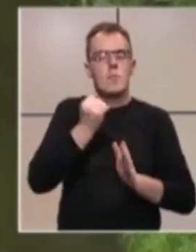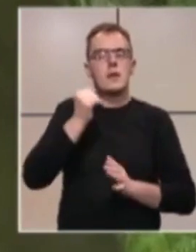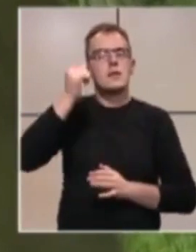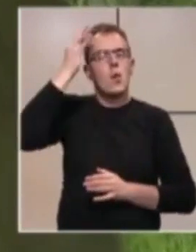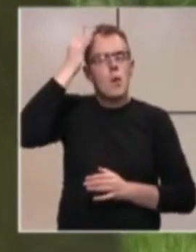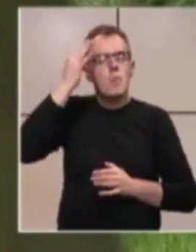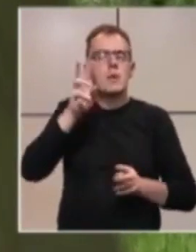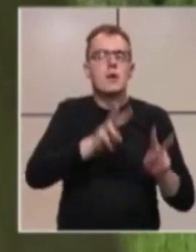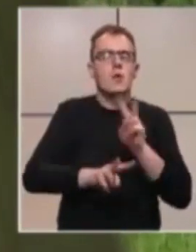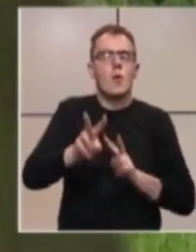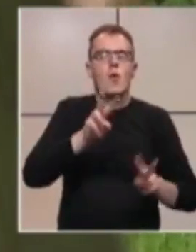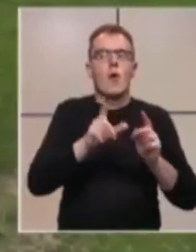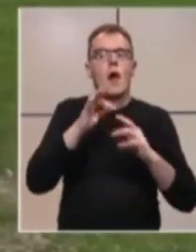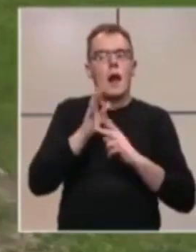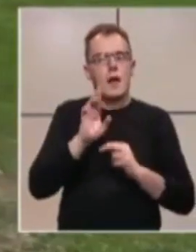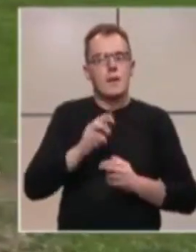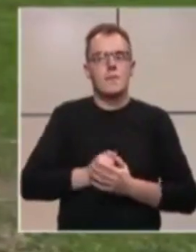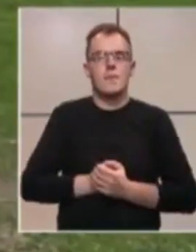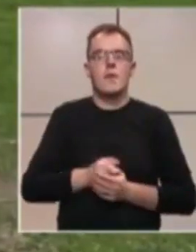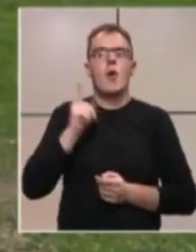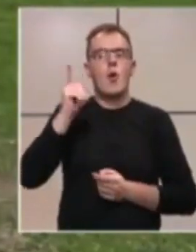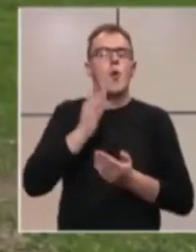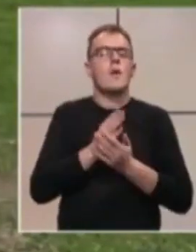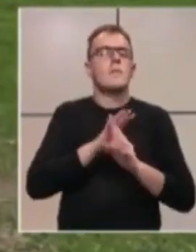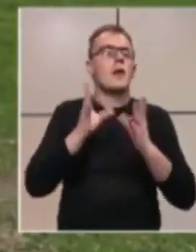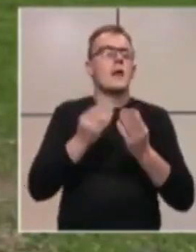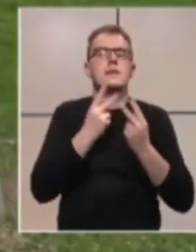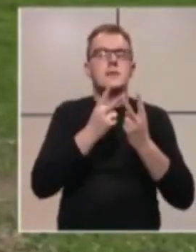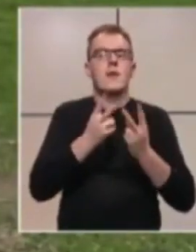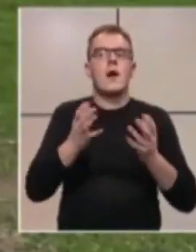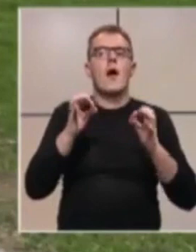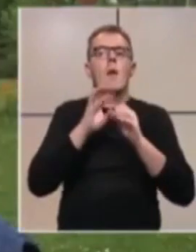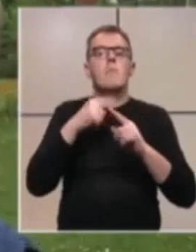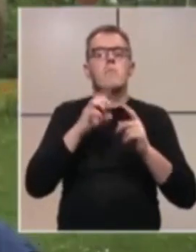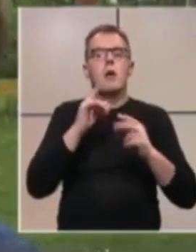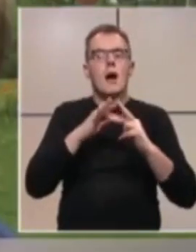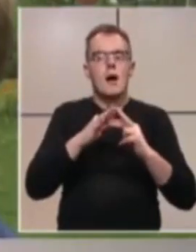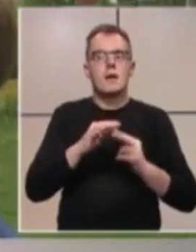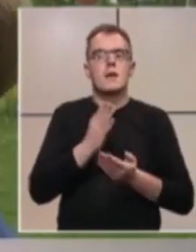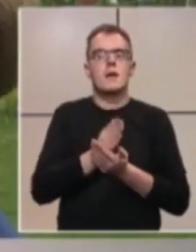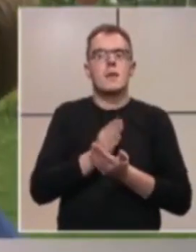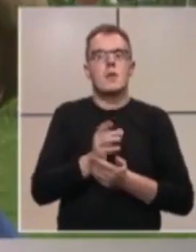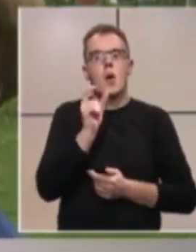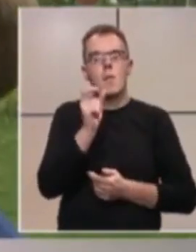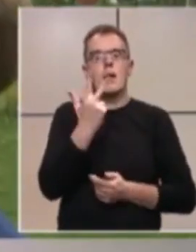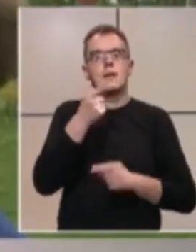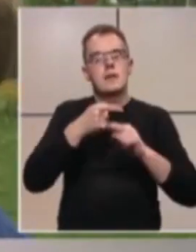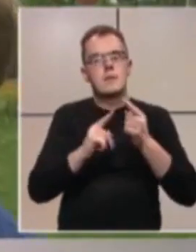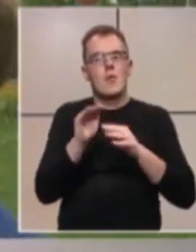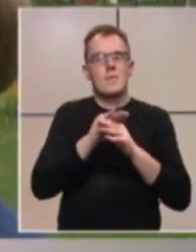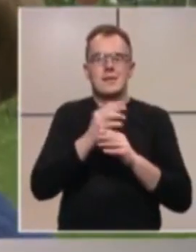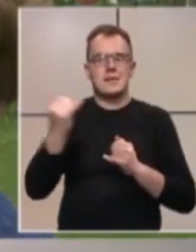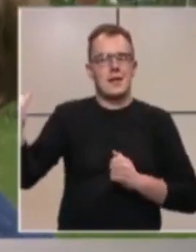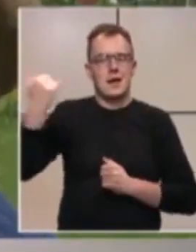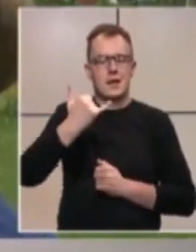sirotom lanetu. Odgojio je Šargo. Ona je sve bila u Šargu. Behar je bio malan od tri i po mjeseca kada je došlo nama.